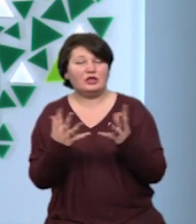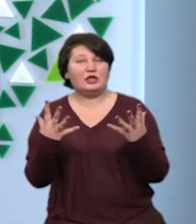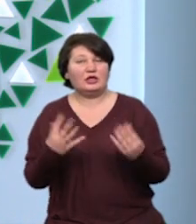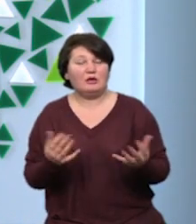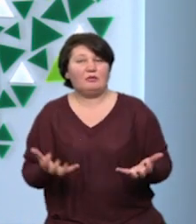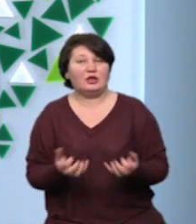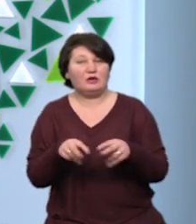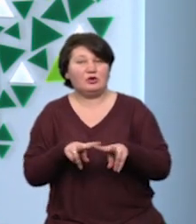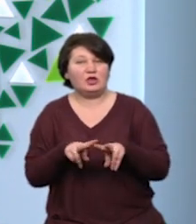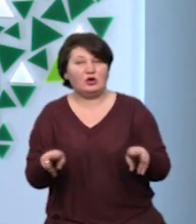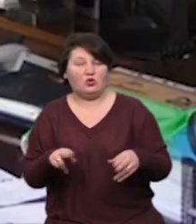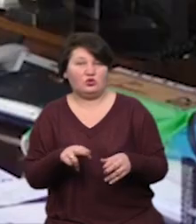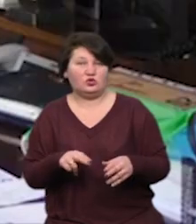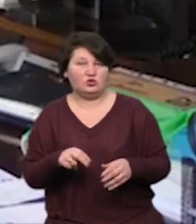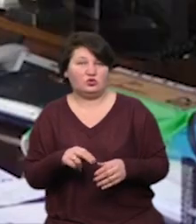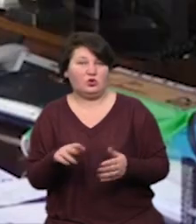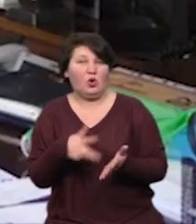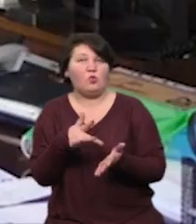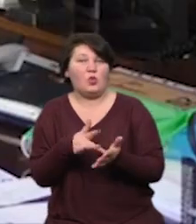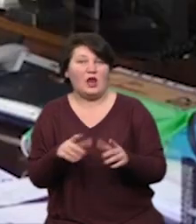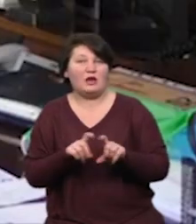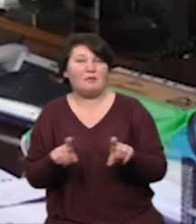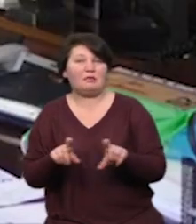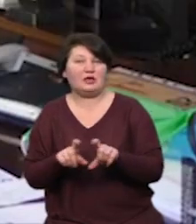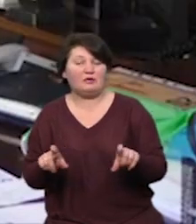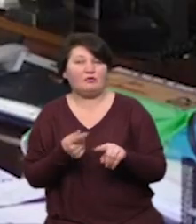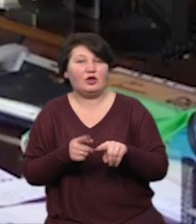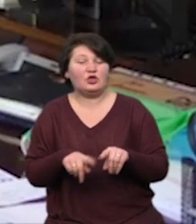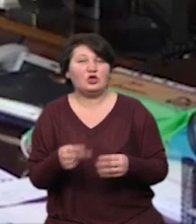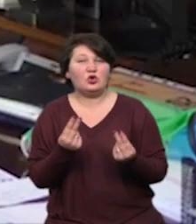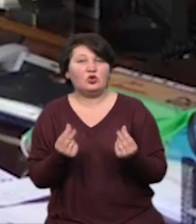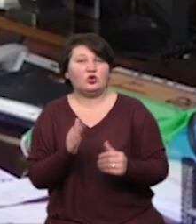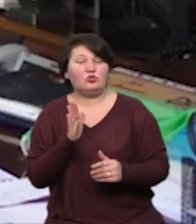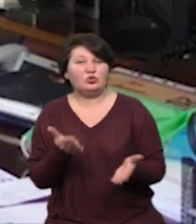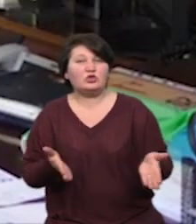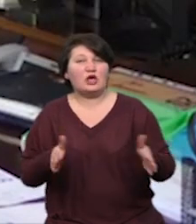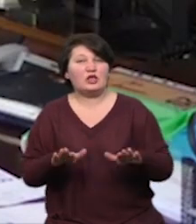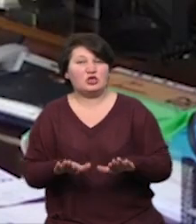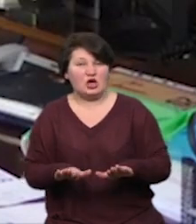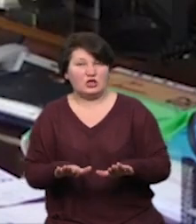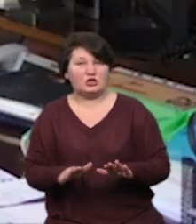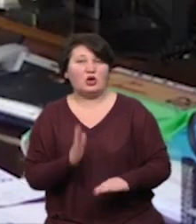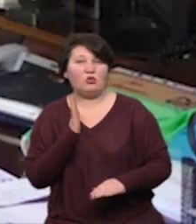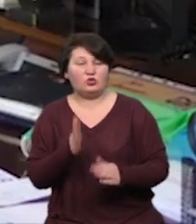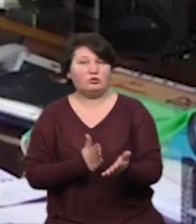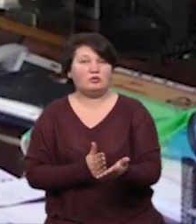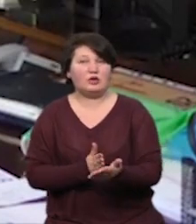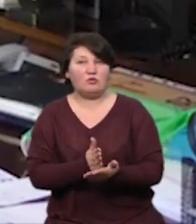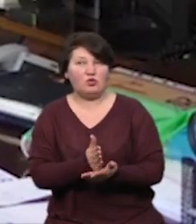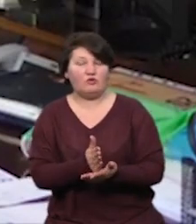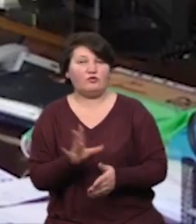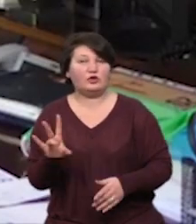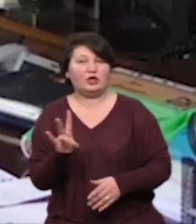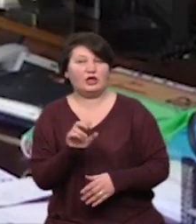також і комунальні підприємства. Ми ті кошти, які будуть залишатися, ми все-таки будемо спрямовувати на